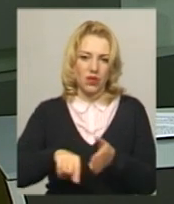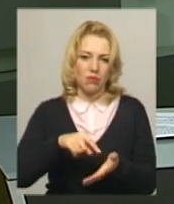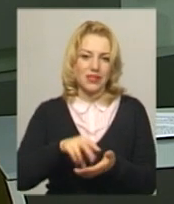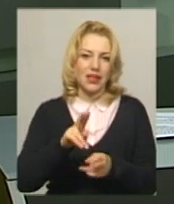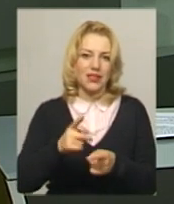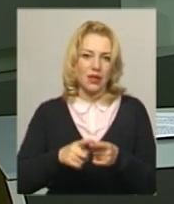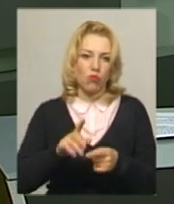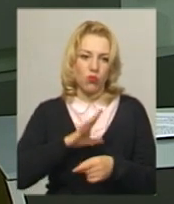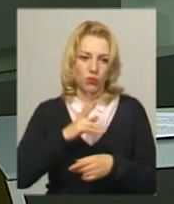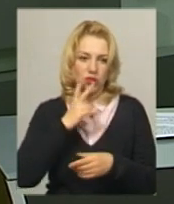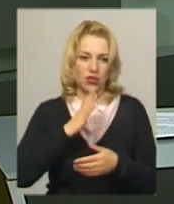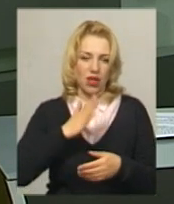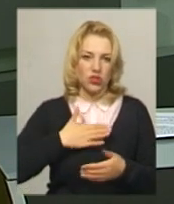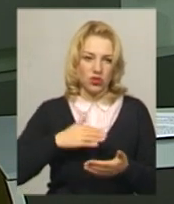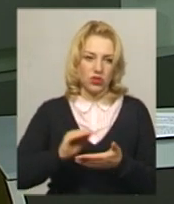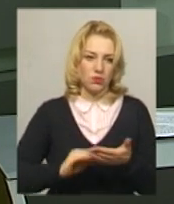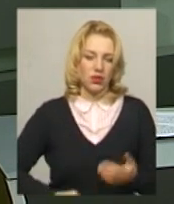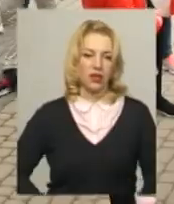відбувалося, бачила Тетяна Ворожцова.